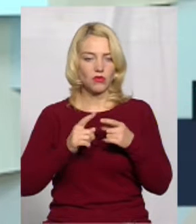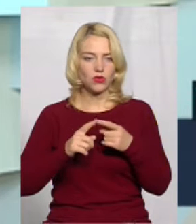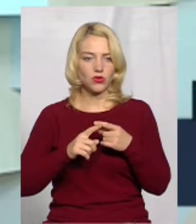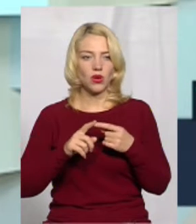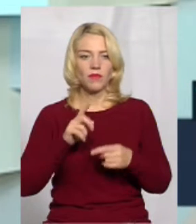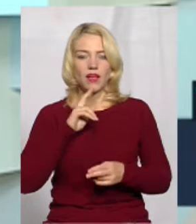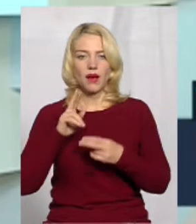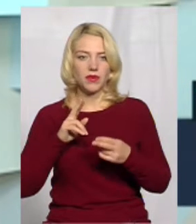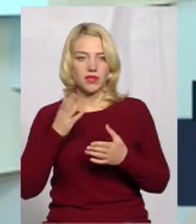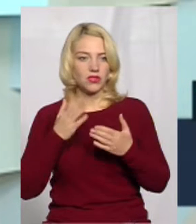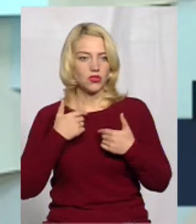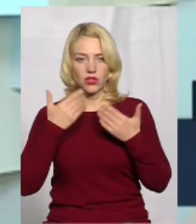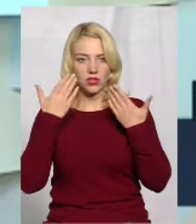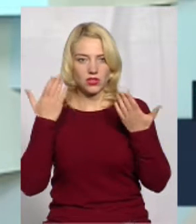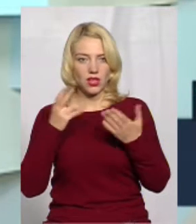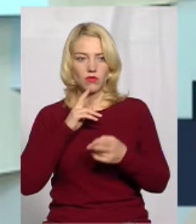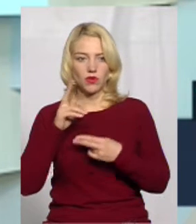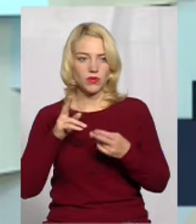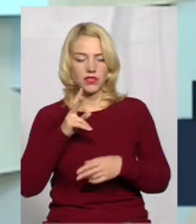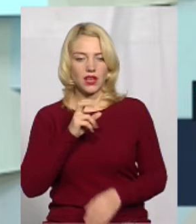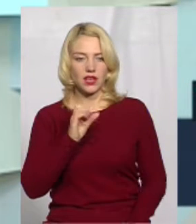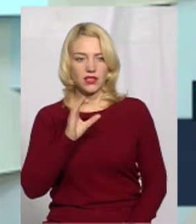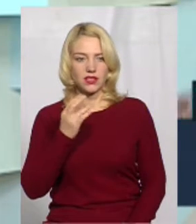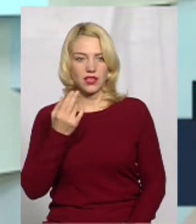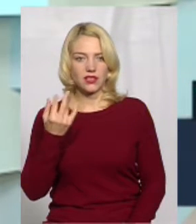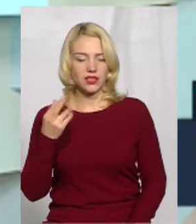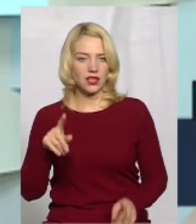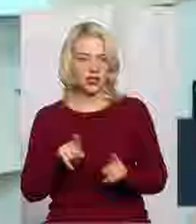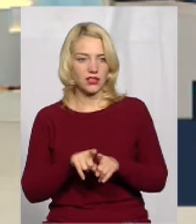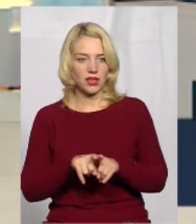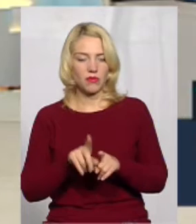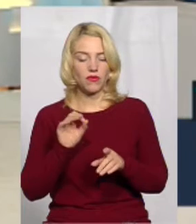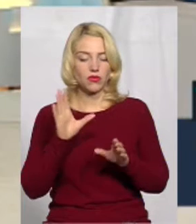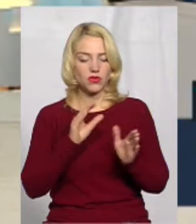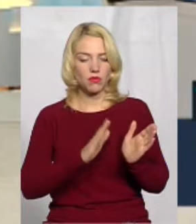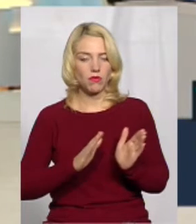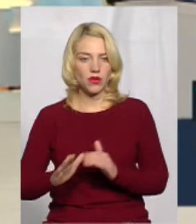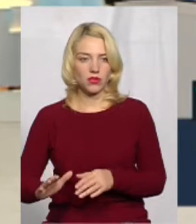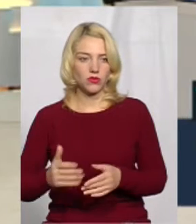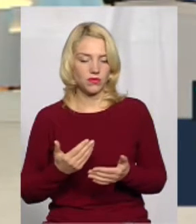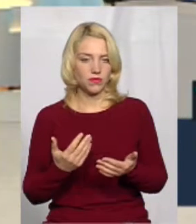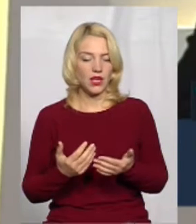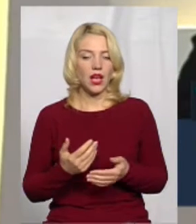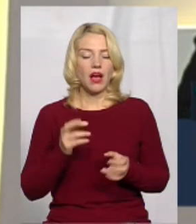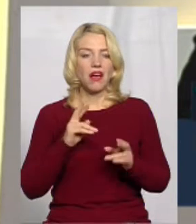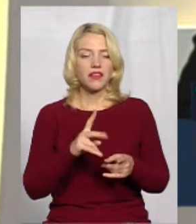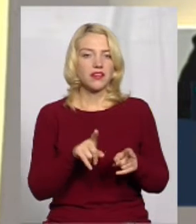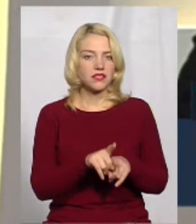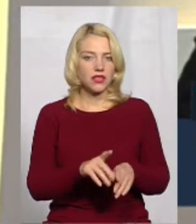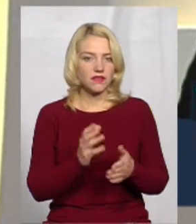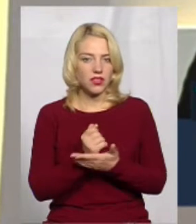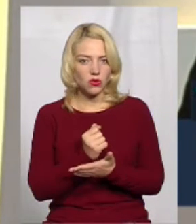якщо я не знаю про апеляцію, то про касацію тим паче, тому що воно все йде по порядку. А як так цікаво виходить, що міська рада,